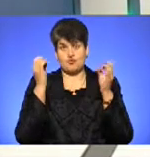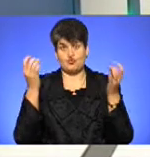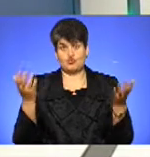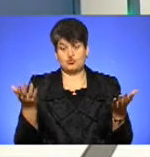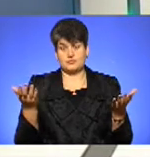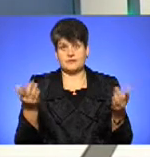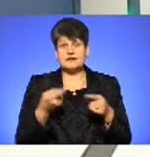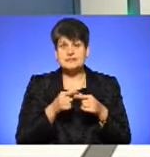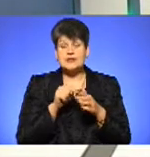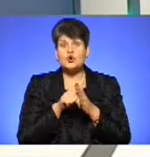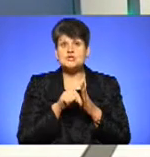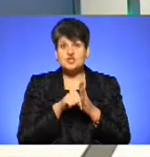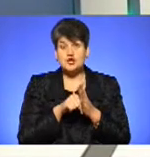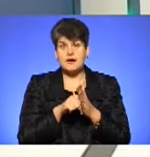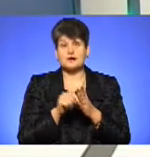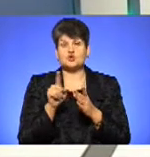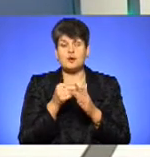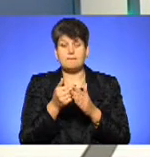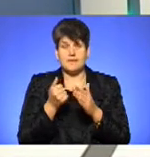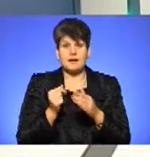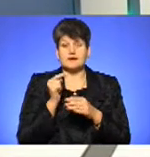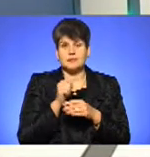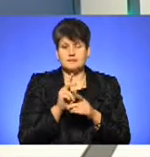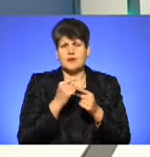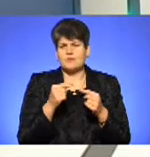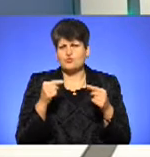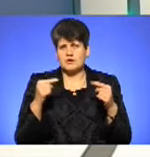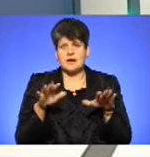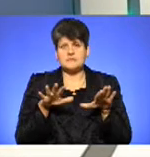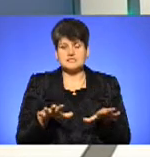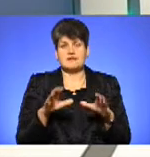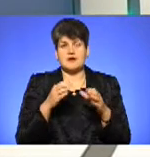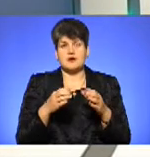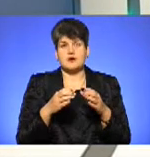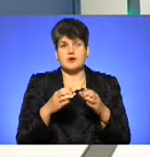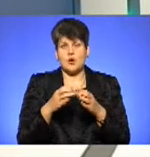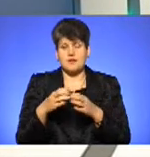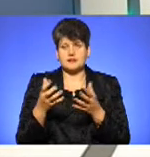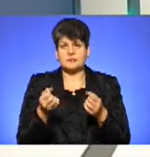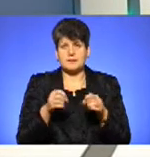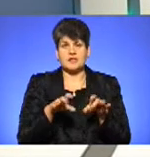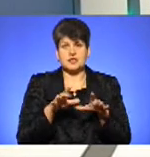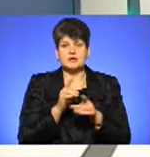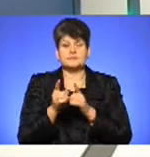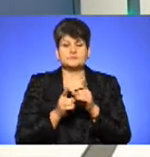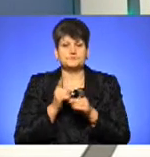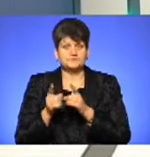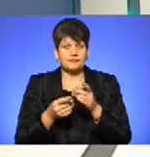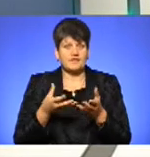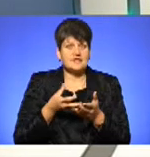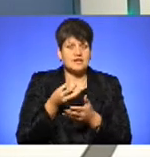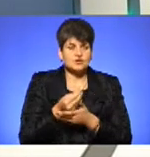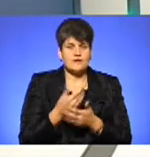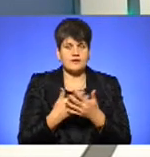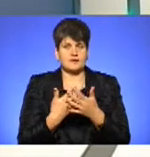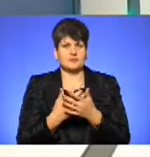Це означає, що перед тим, як будь-яка місцева громада приймає рішення, чи про реструктуризацію шкіл, чи зміну фінансування